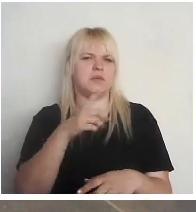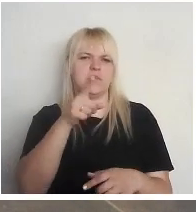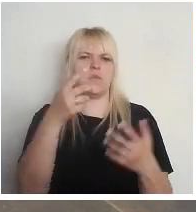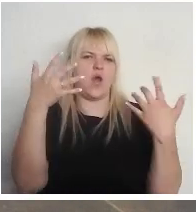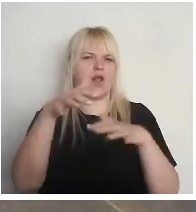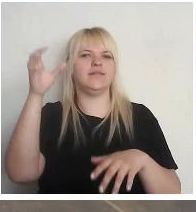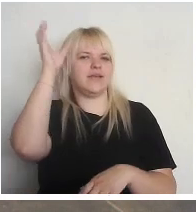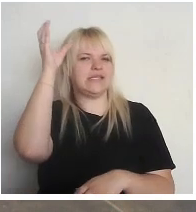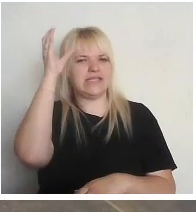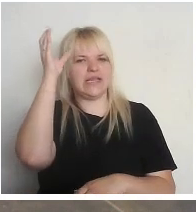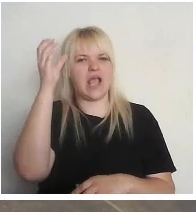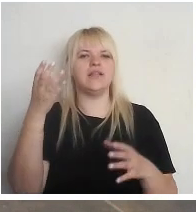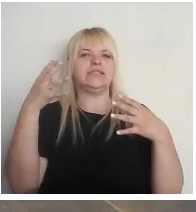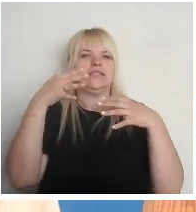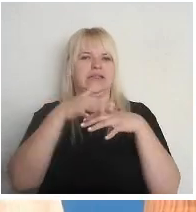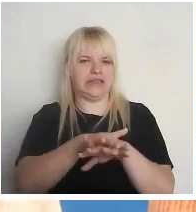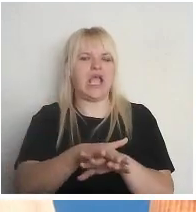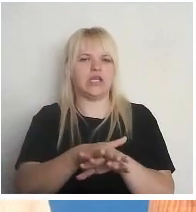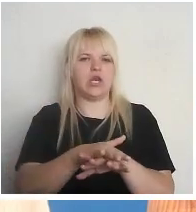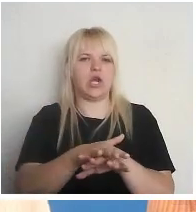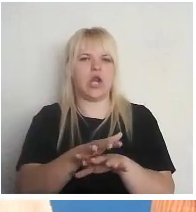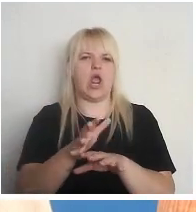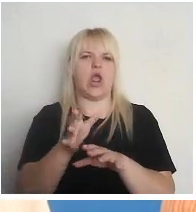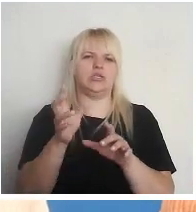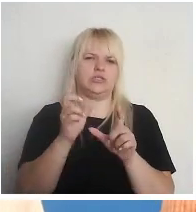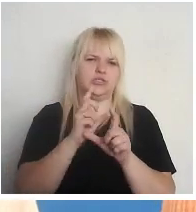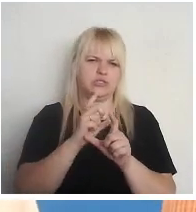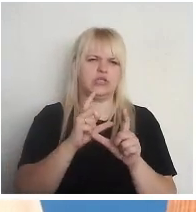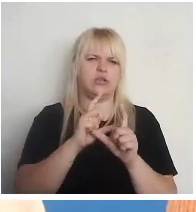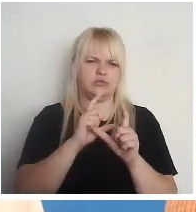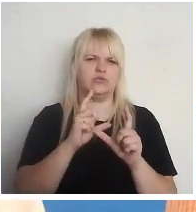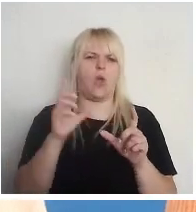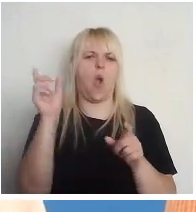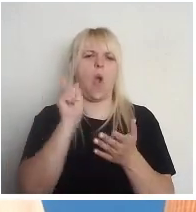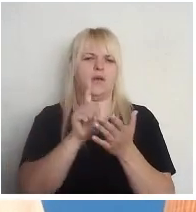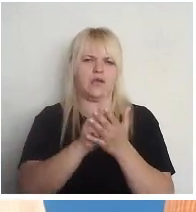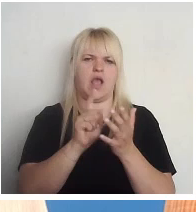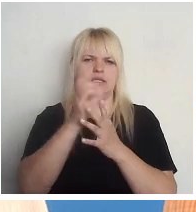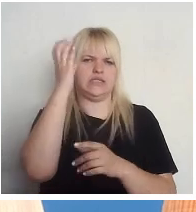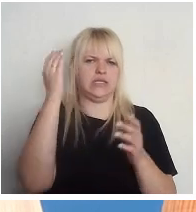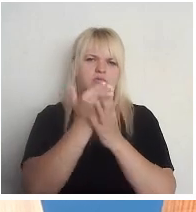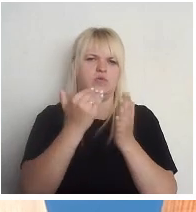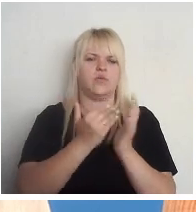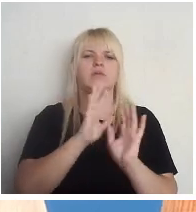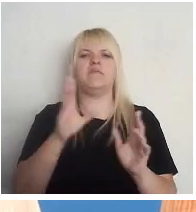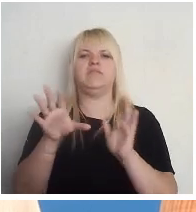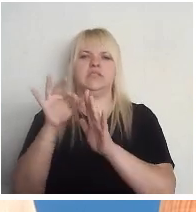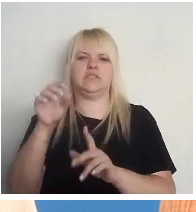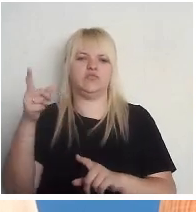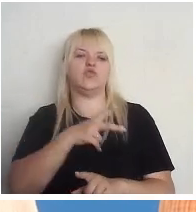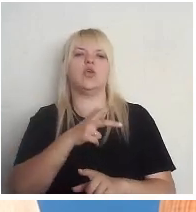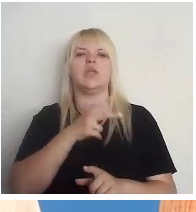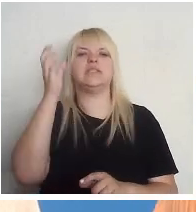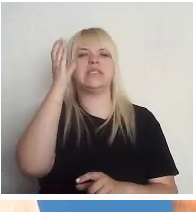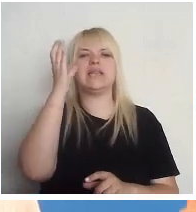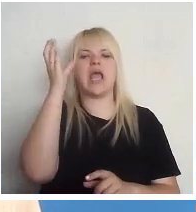zinātnes integrēšanu, pat obligātajā izgītības programmā. Nevis tikai izvēles, jo sociālā zinātņa